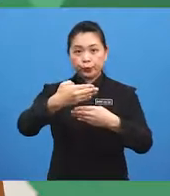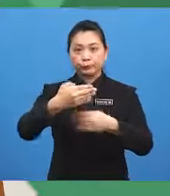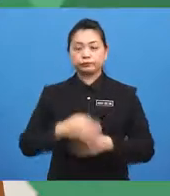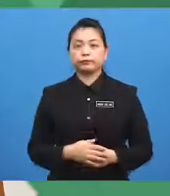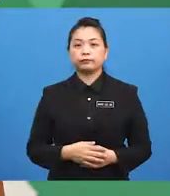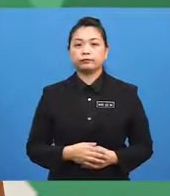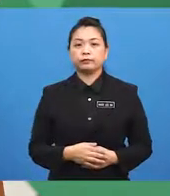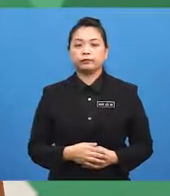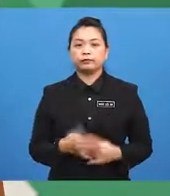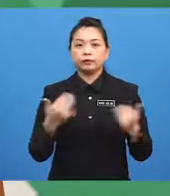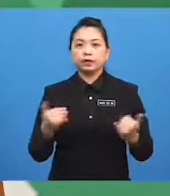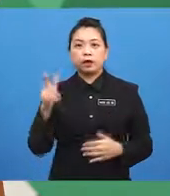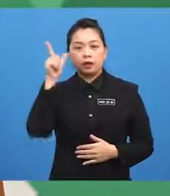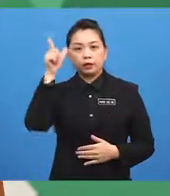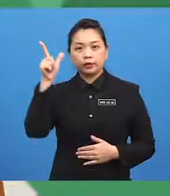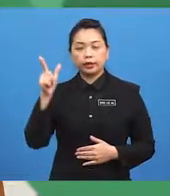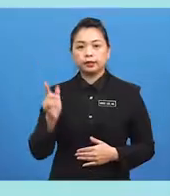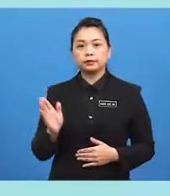Tengok ini.